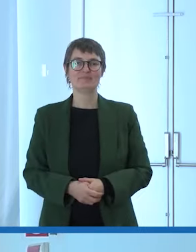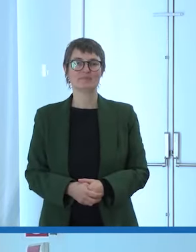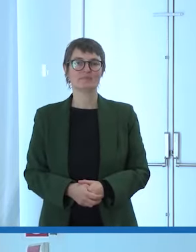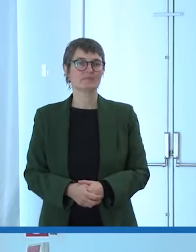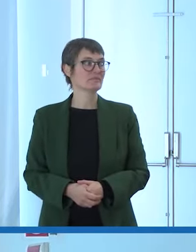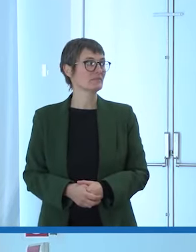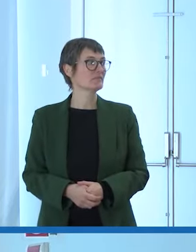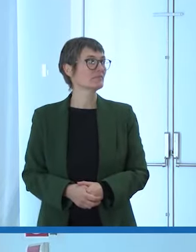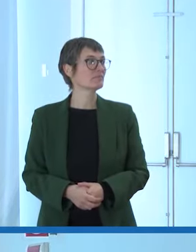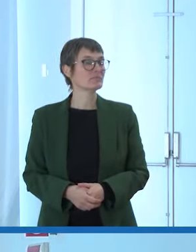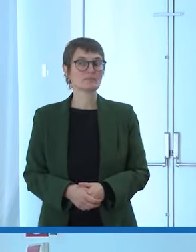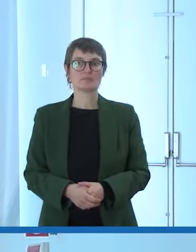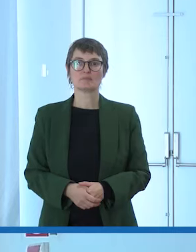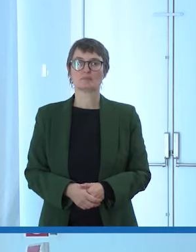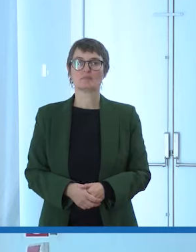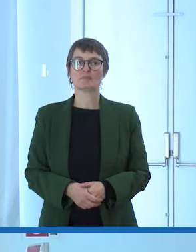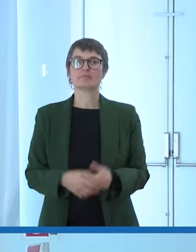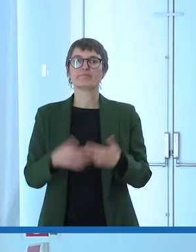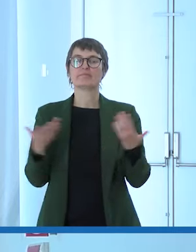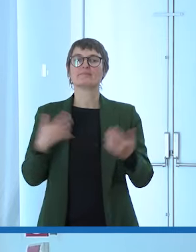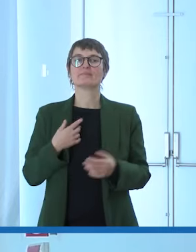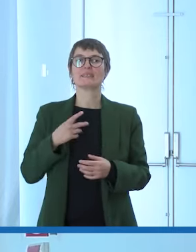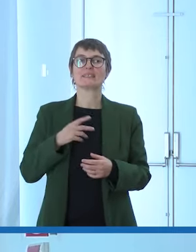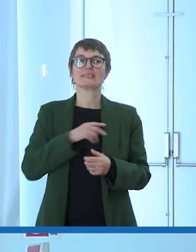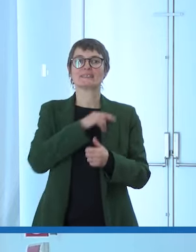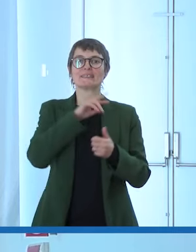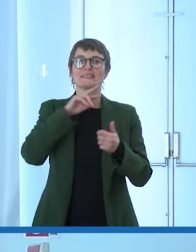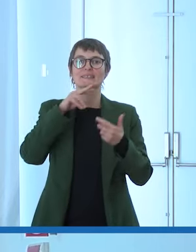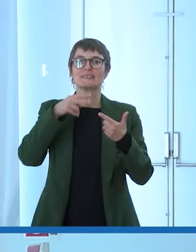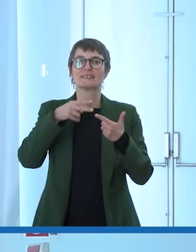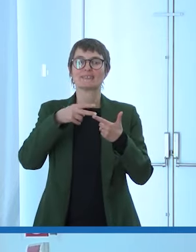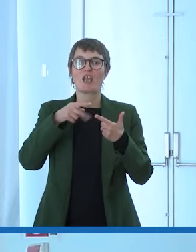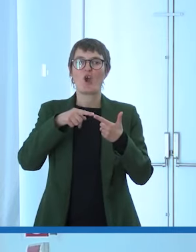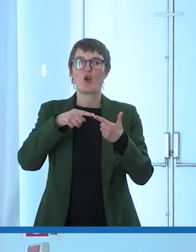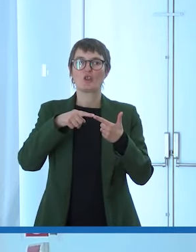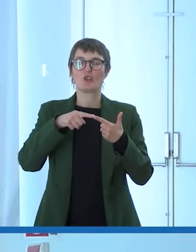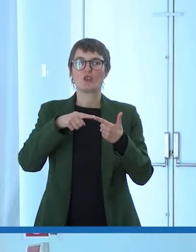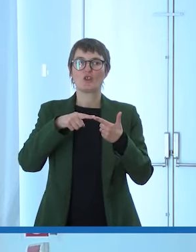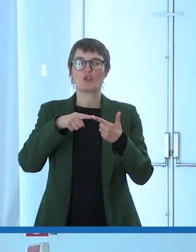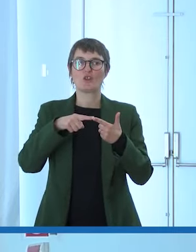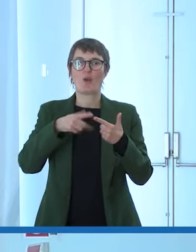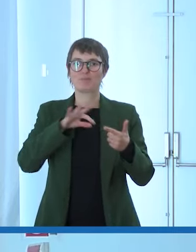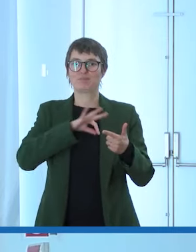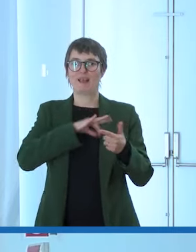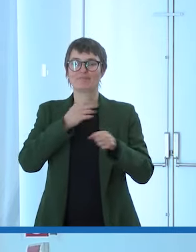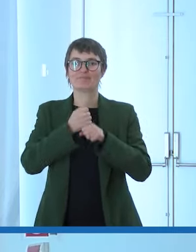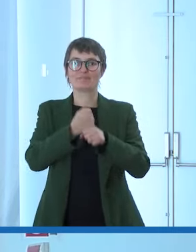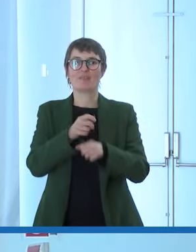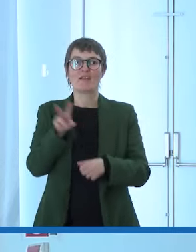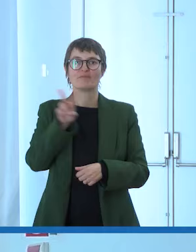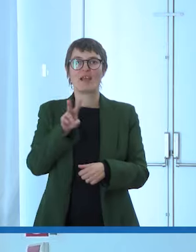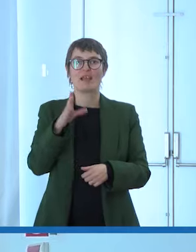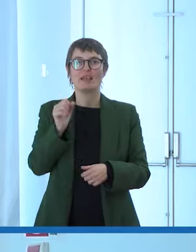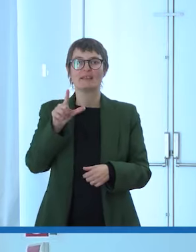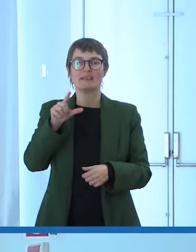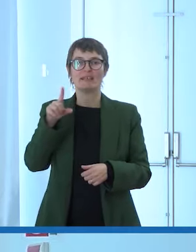allora il secondo premio è stato assegnato a Valentina Bazzani che è qui